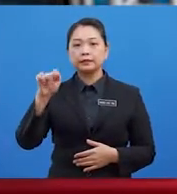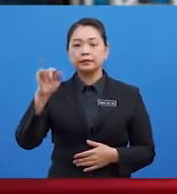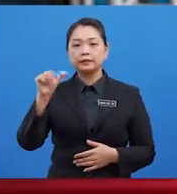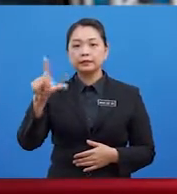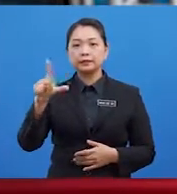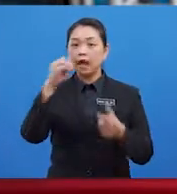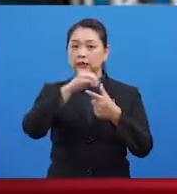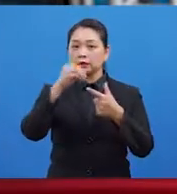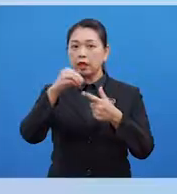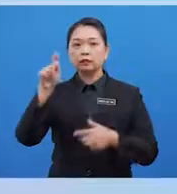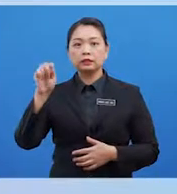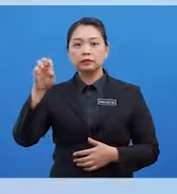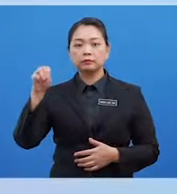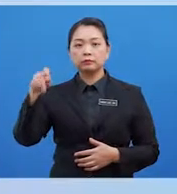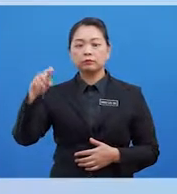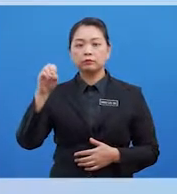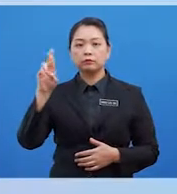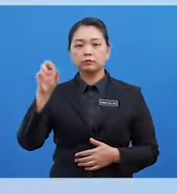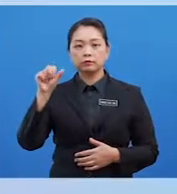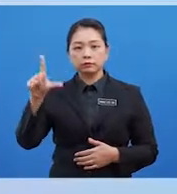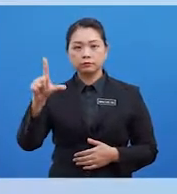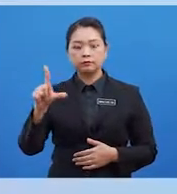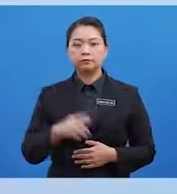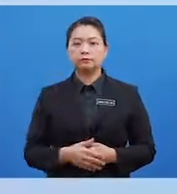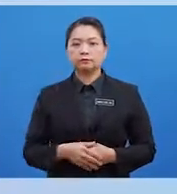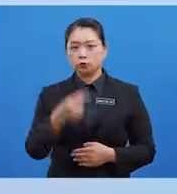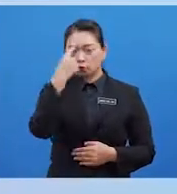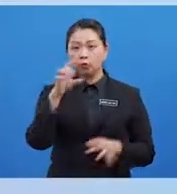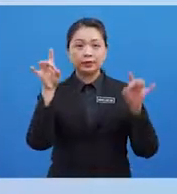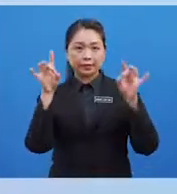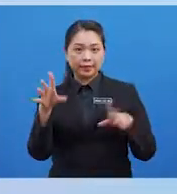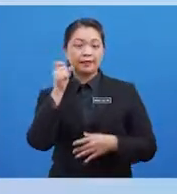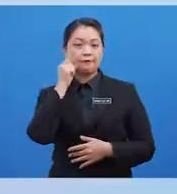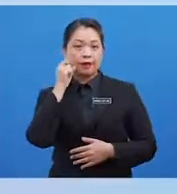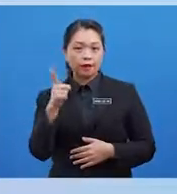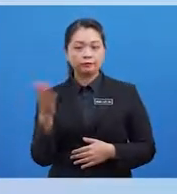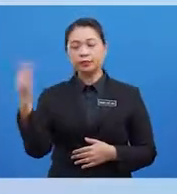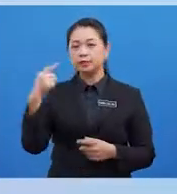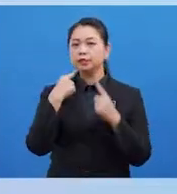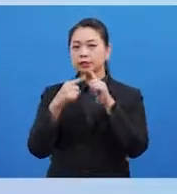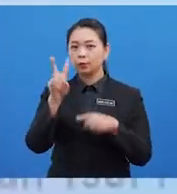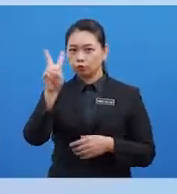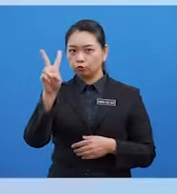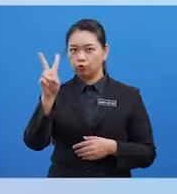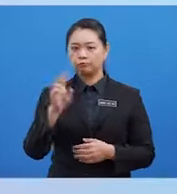menyesuaikan dengan persekitarannya Untuk menguji kefahaman pelajar-pelajar Mari kita menjawab dua soalan